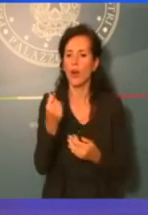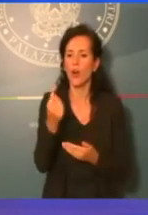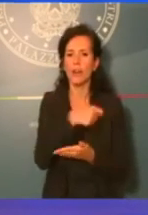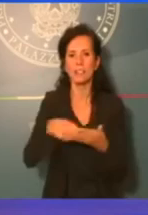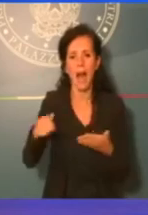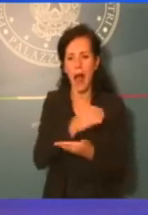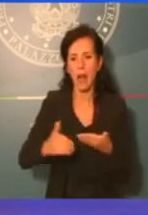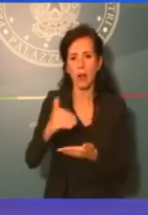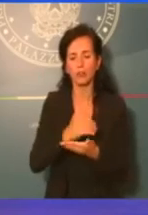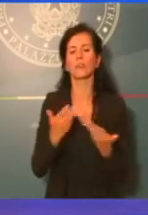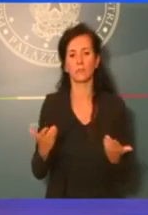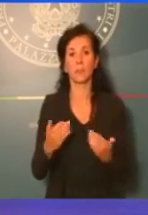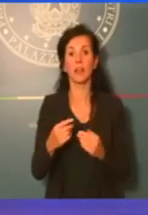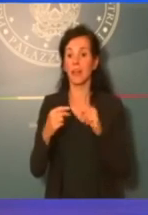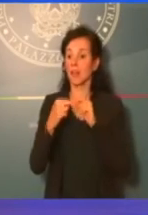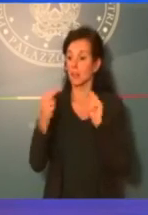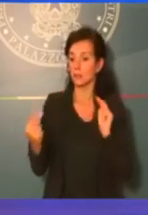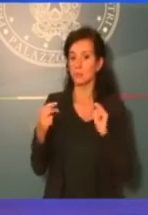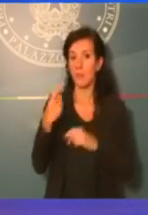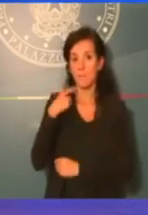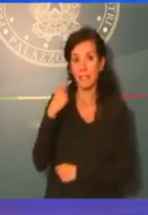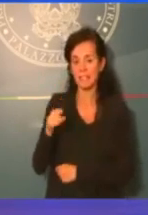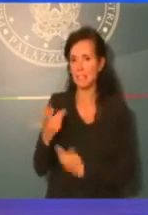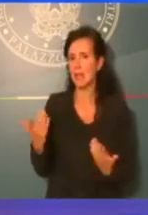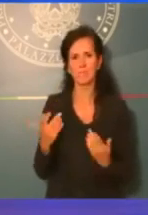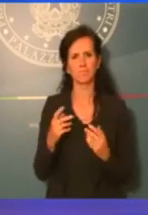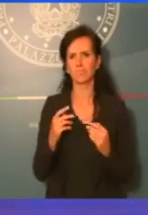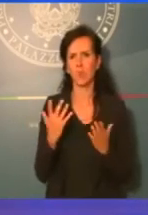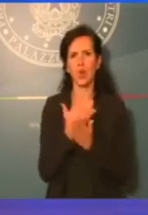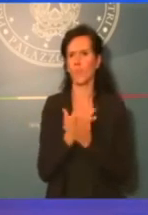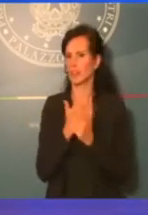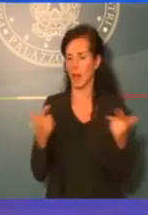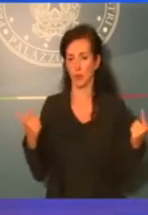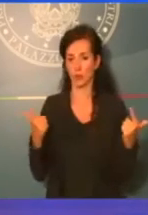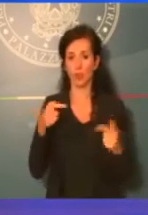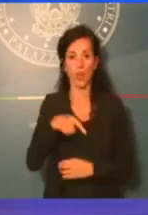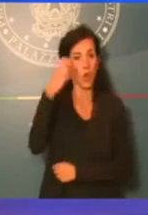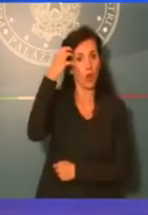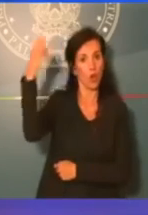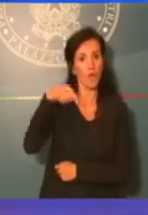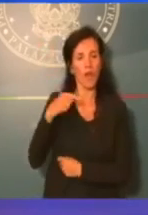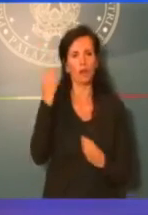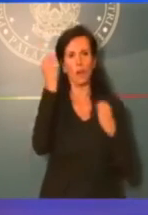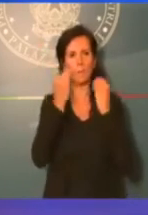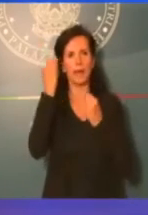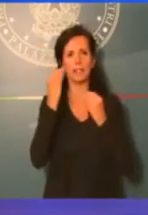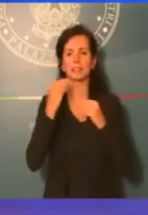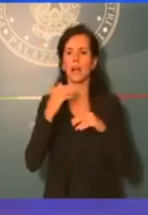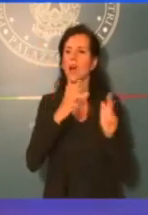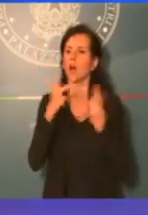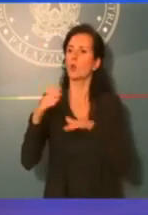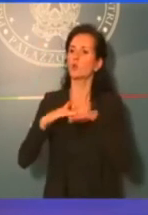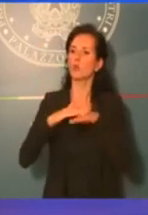stretto di Messina non c'è nessuna novità. Questo Governo si preoccupa delle infrastrutture a terra. Poi, se ci saranno problemi di